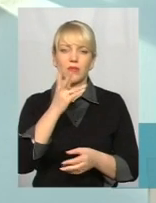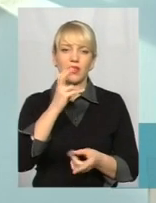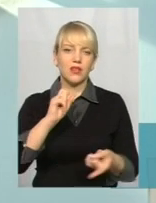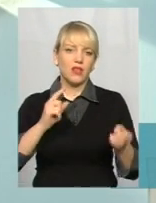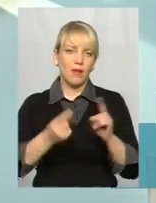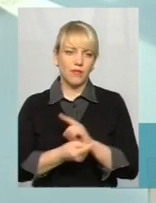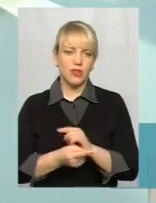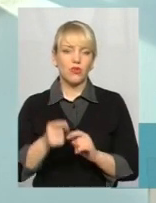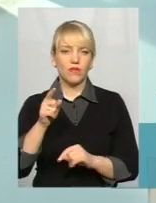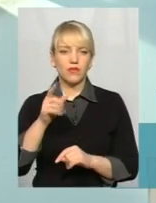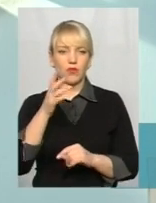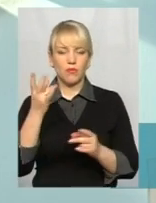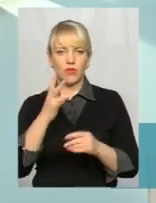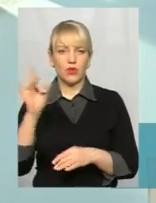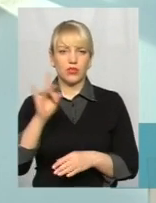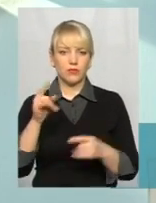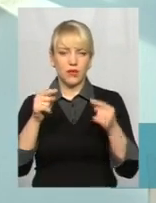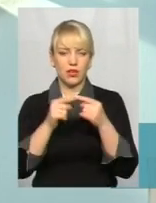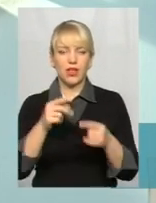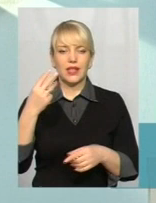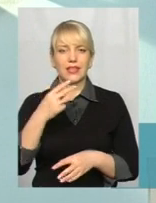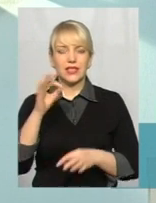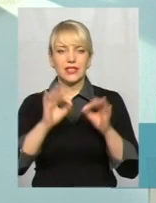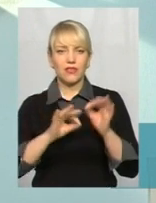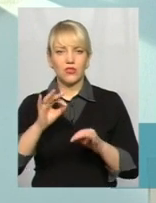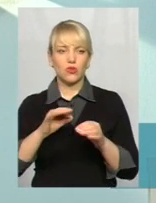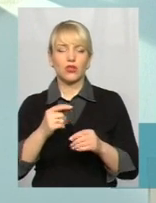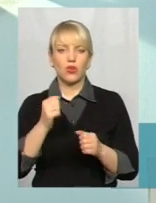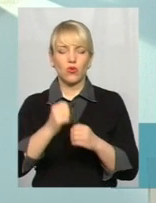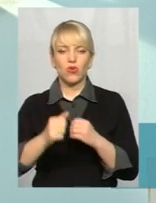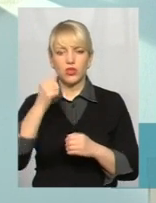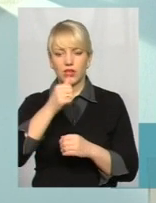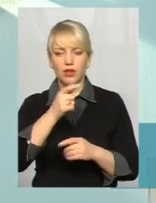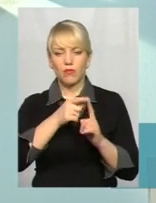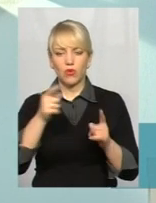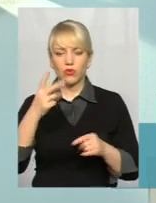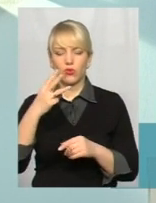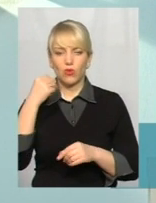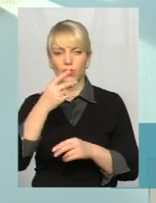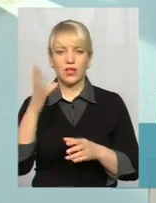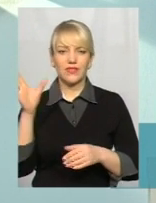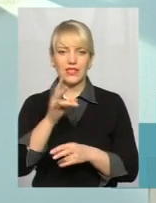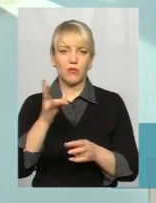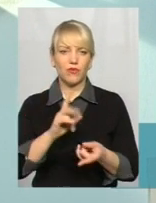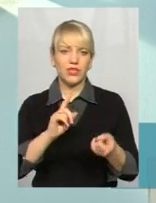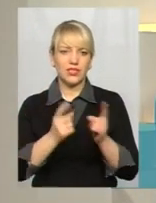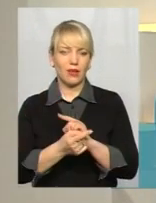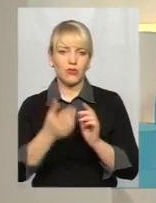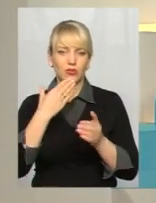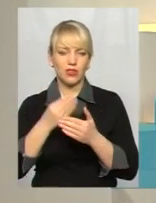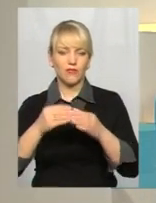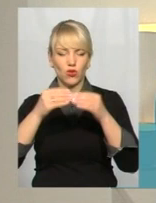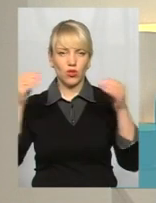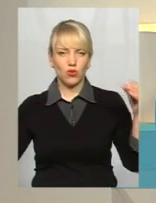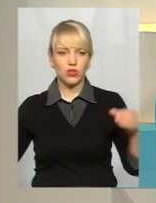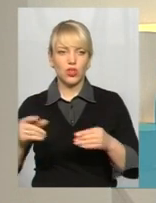Вони в певній пропорції по 30% кожен лік протягом трьох років всі мають замінити свої конструкції для того, щоб вони